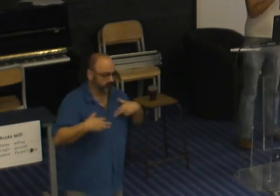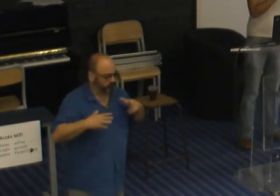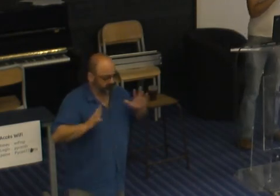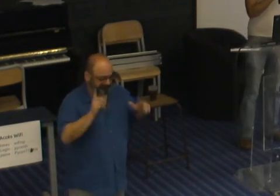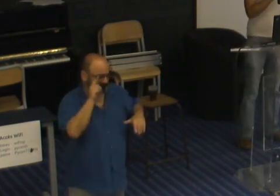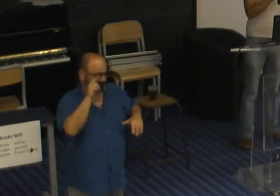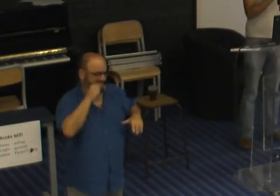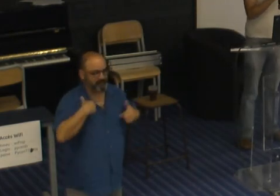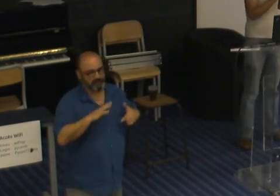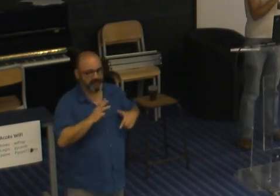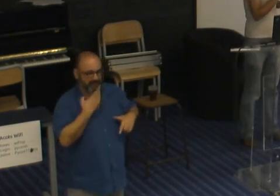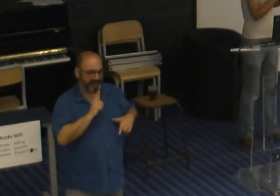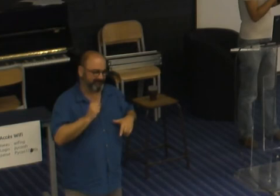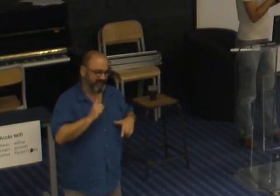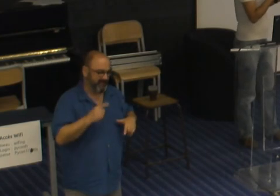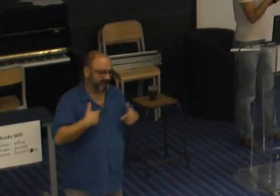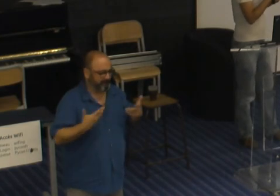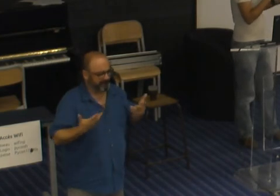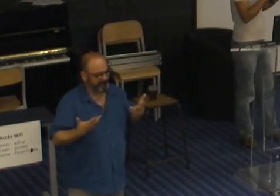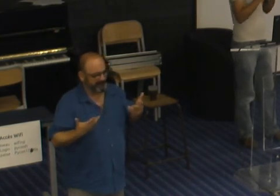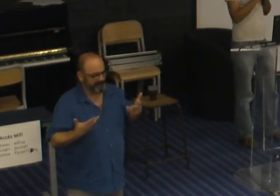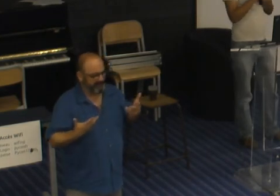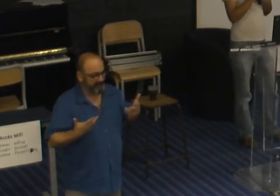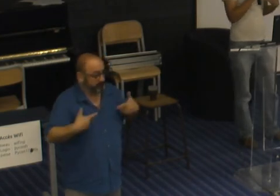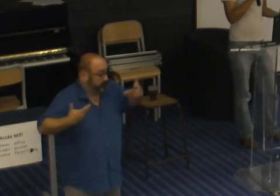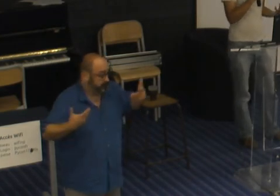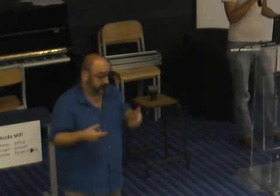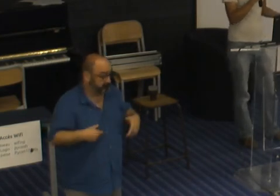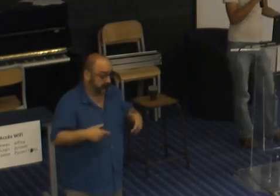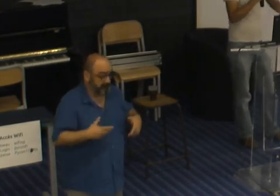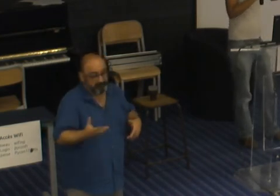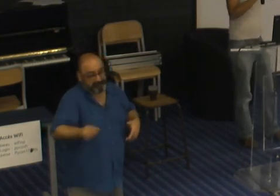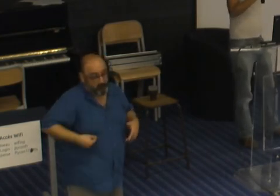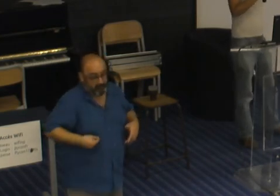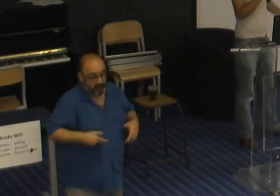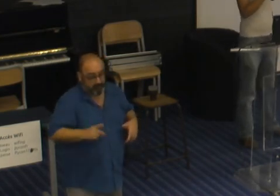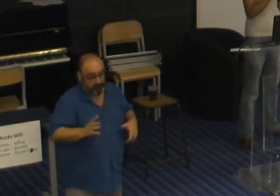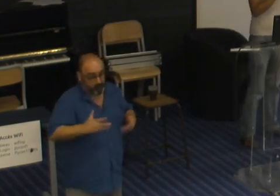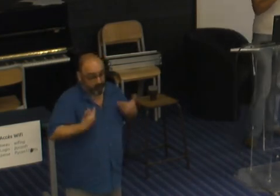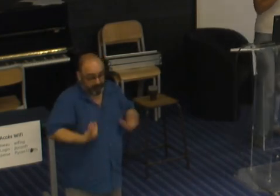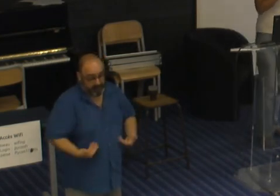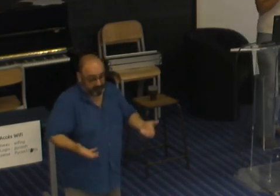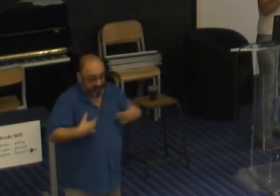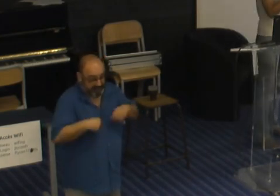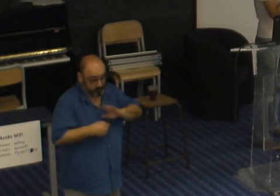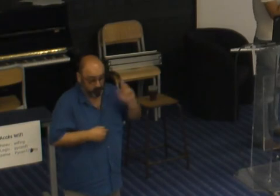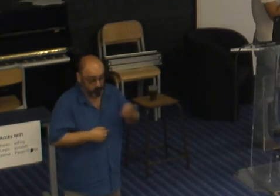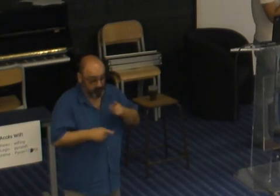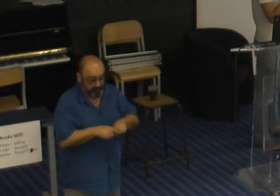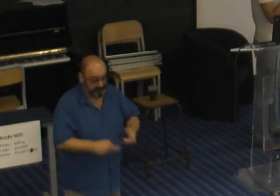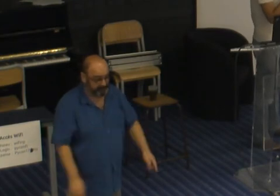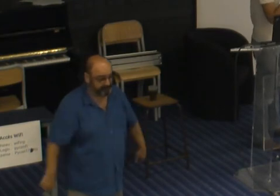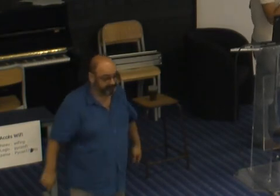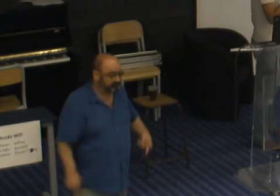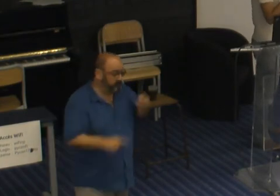ok j'ai peut-être pas été parfait mais j'ai pas non plus à me flageller pour ça voilà ça arrive à tout le monde c'est les deux